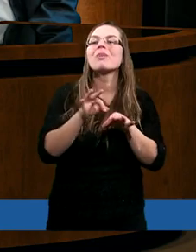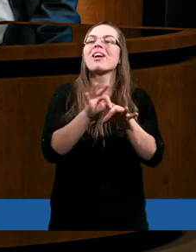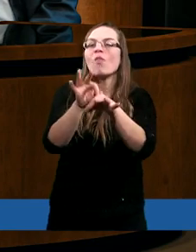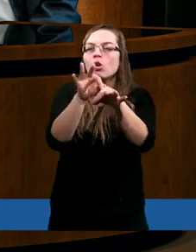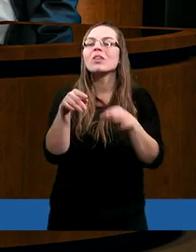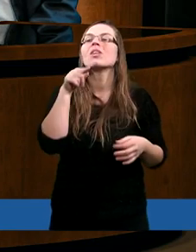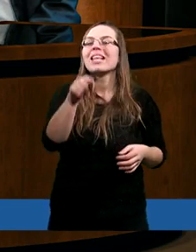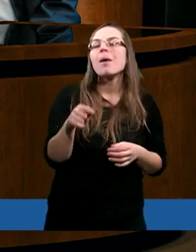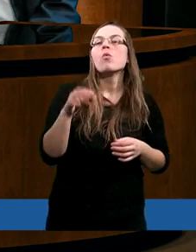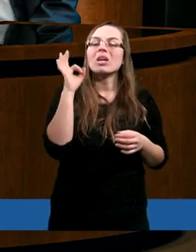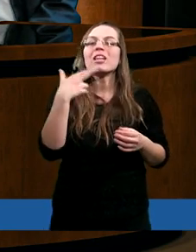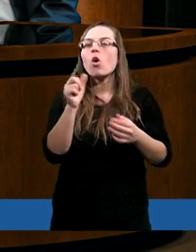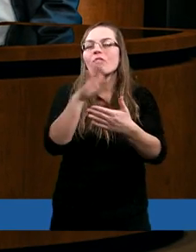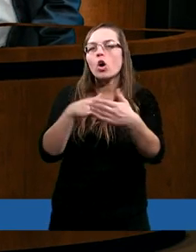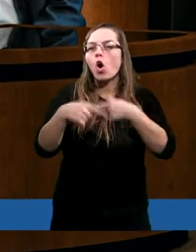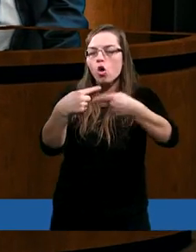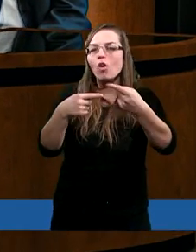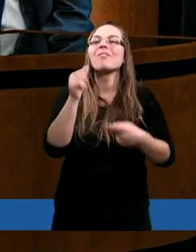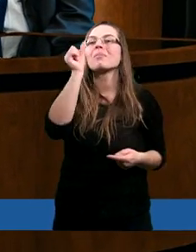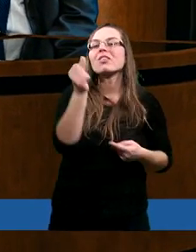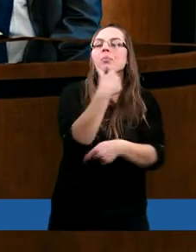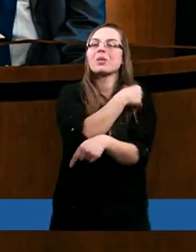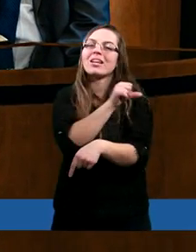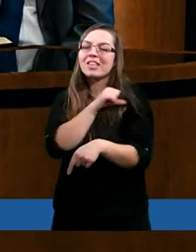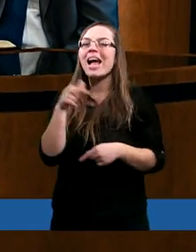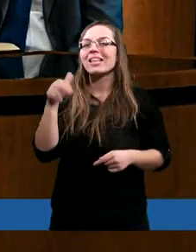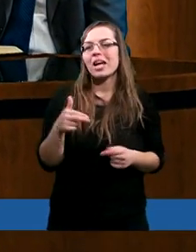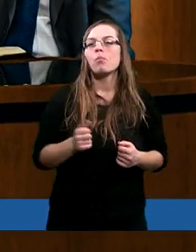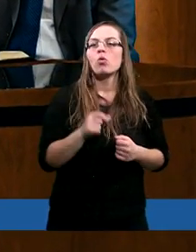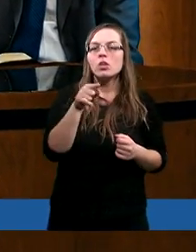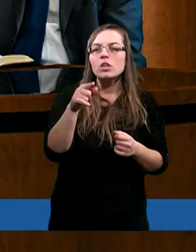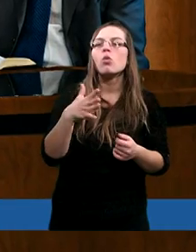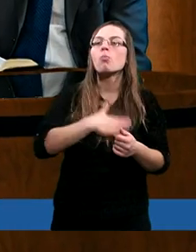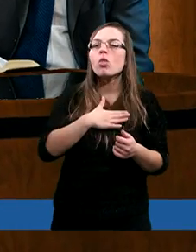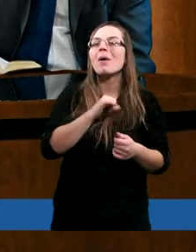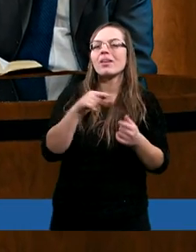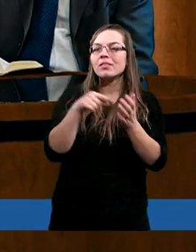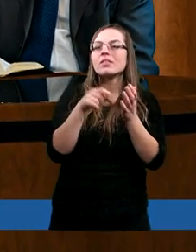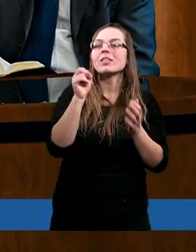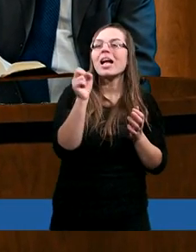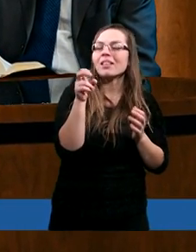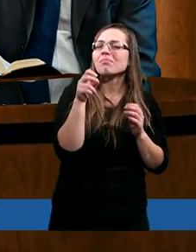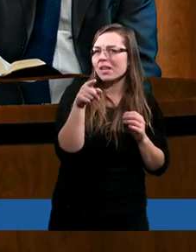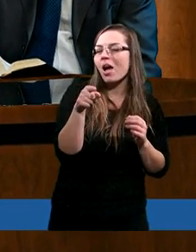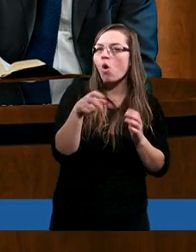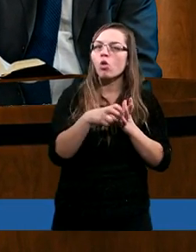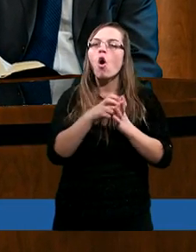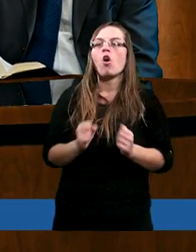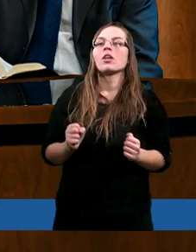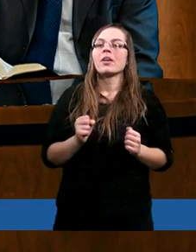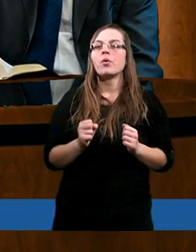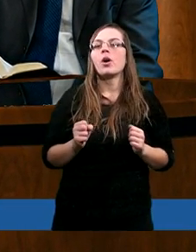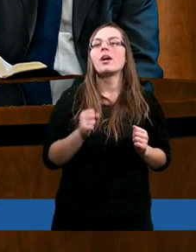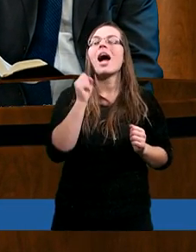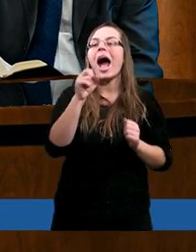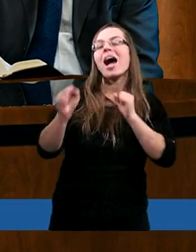temu synodowi I chrześcijańskiemu. Upozowało się Duchowi Świętemu o to mi chodziło.